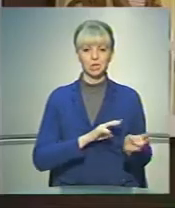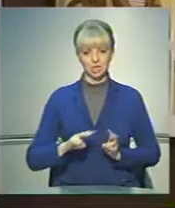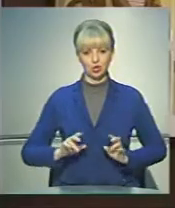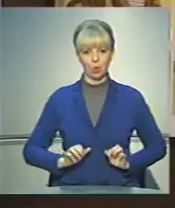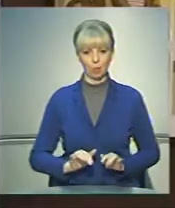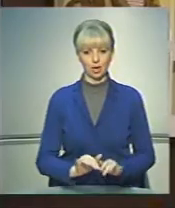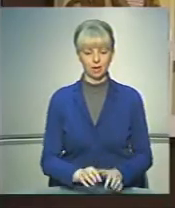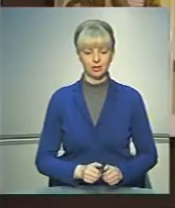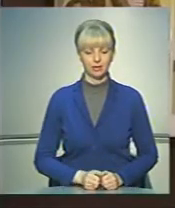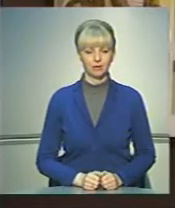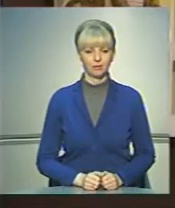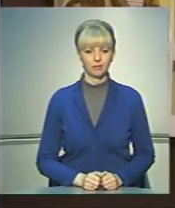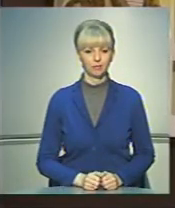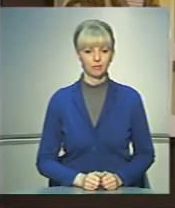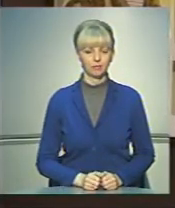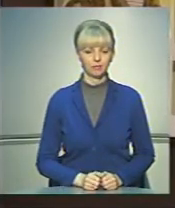операції.